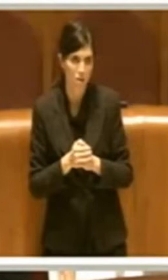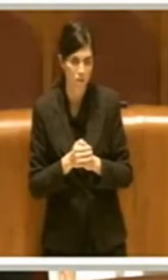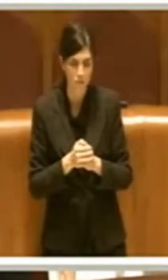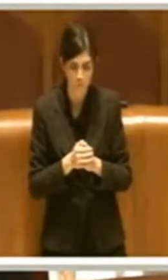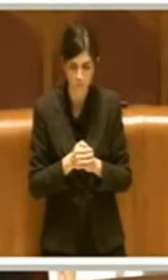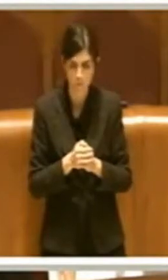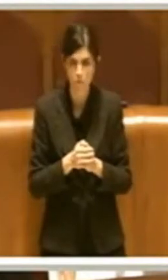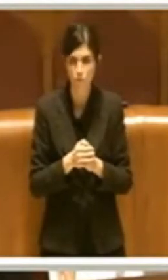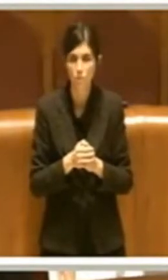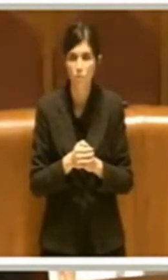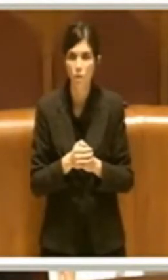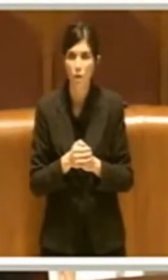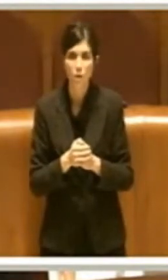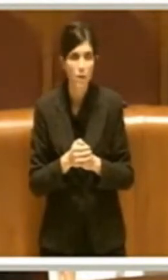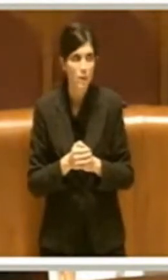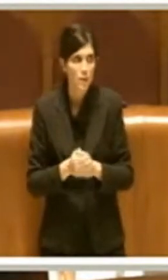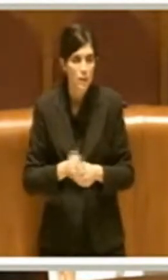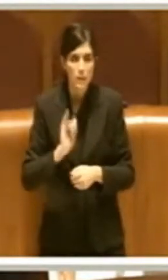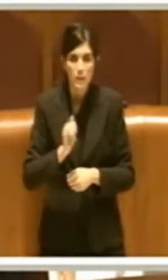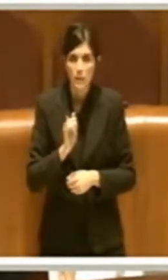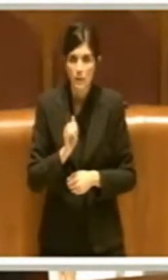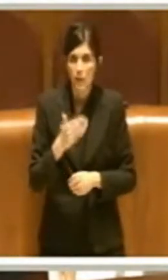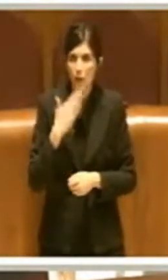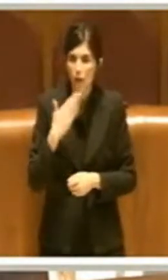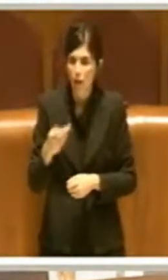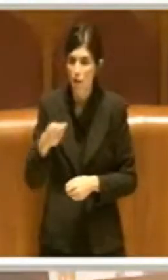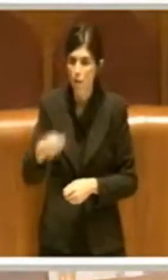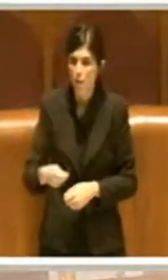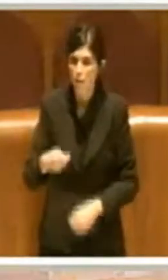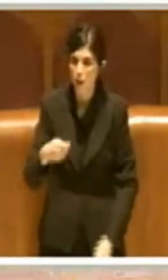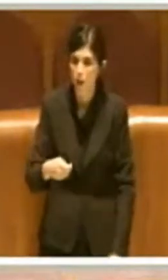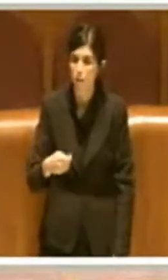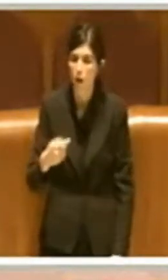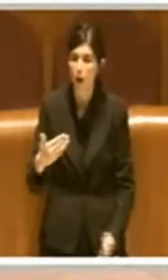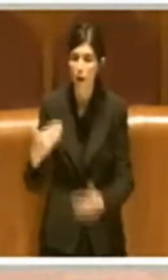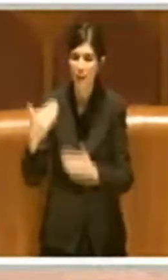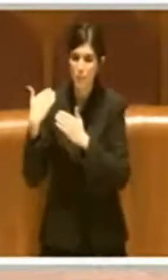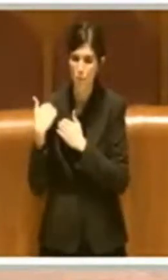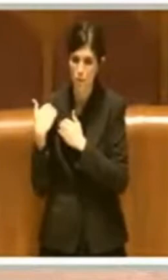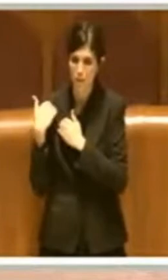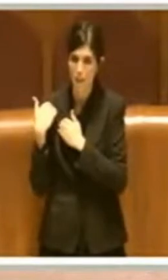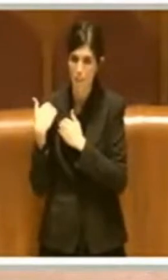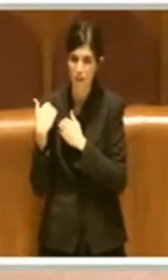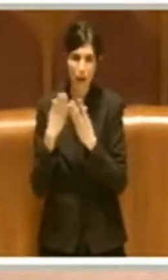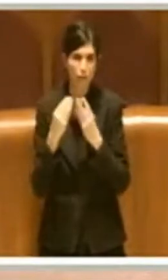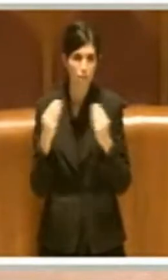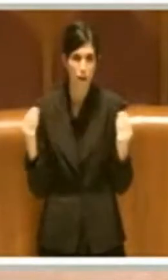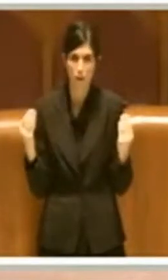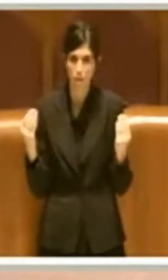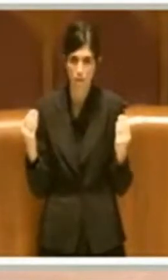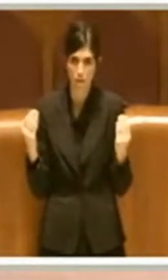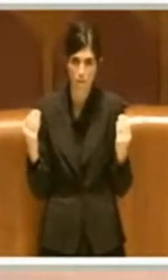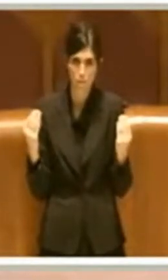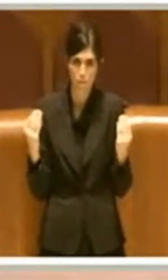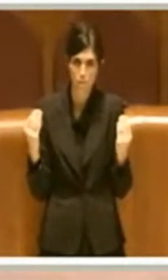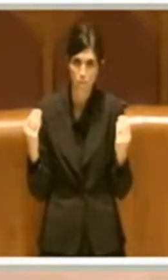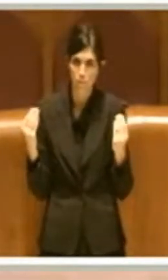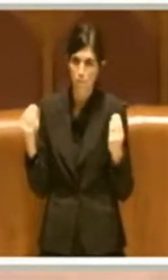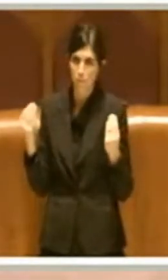Allora, sì, vorrei, grazie Presidente. Le responsabilità sono molteplici e